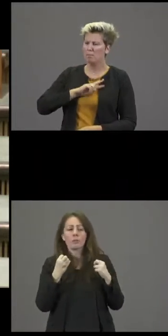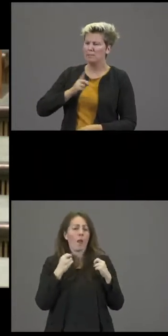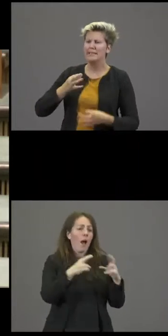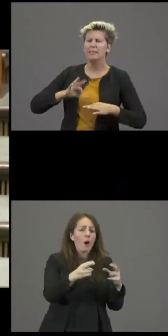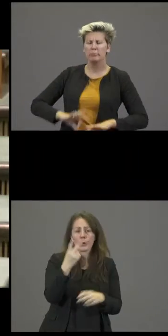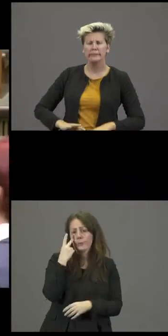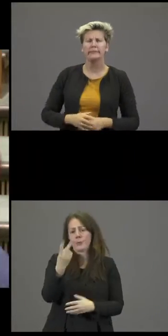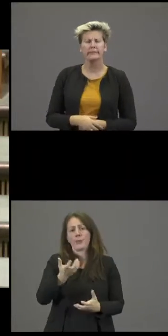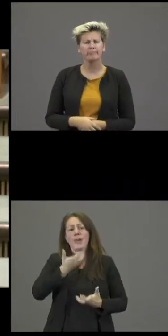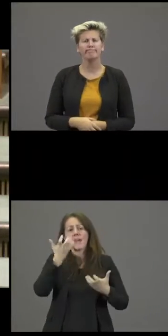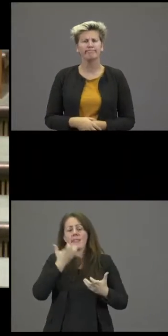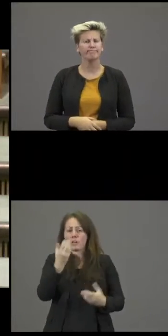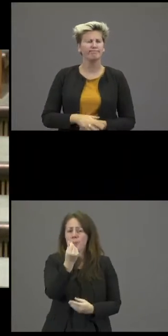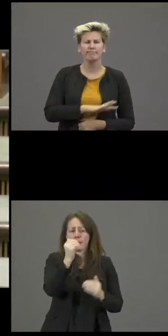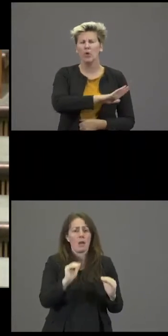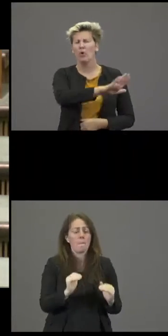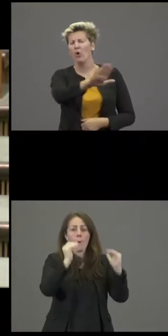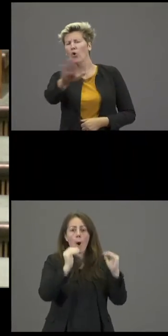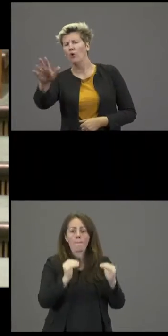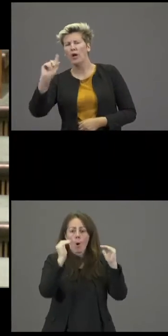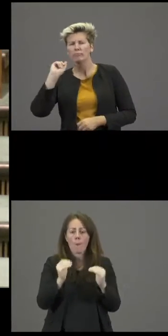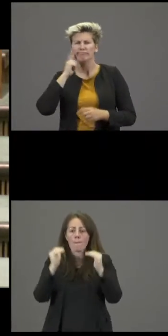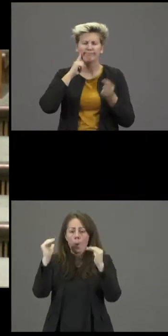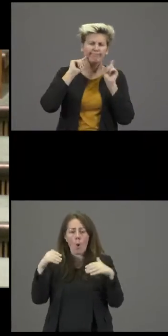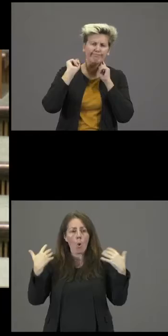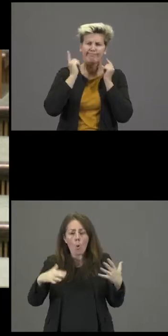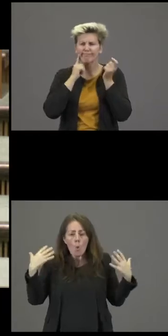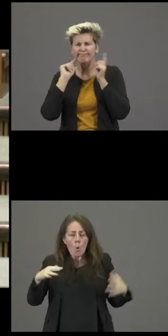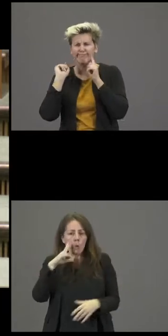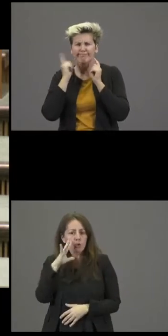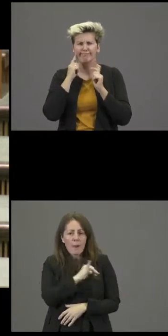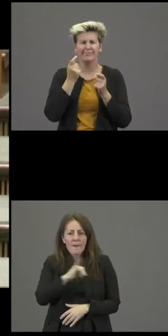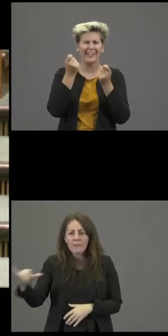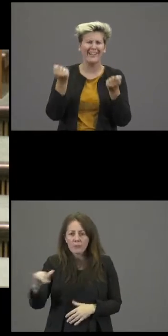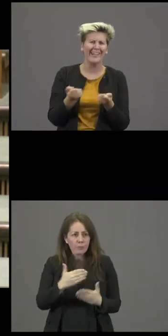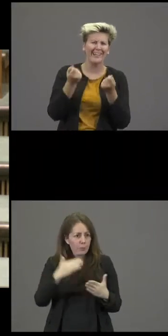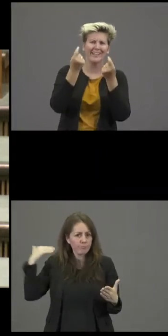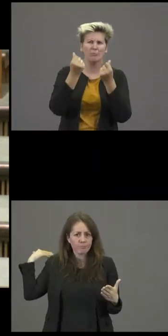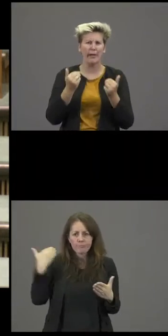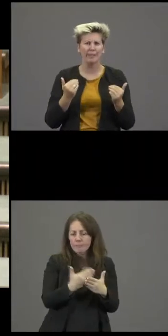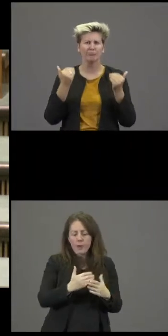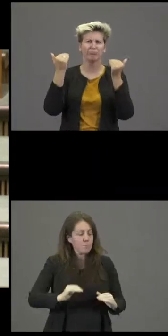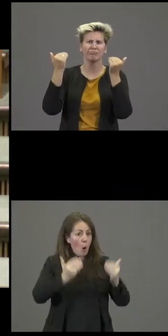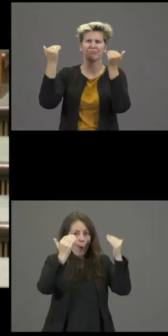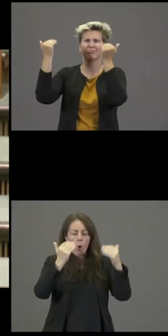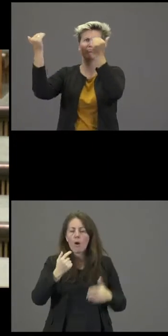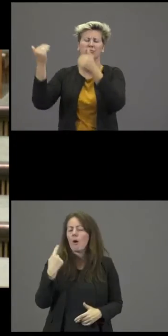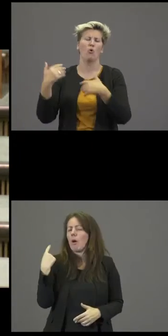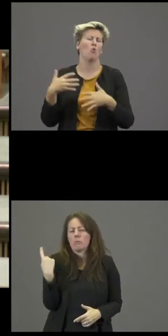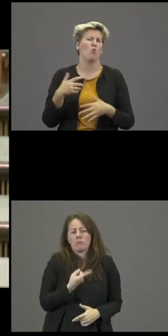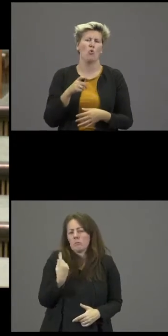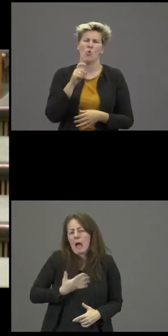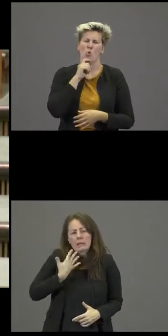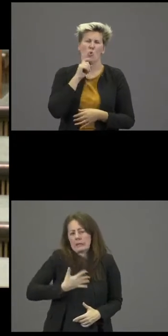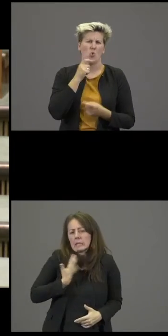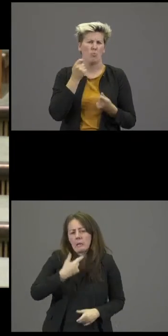prix de l'énergie est dans tous les esprits et sur toutes les lèvres. Une explosion sans précédent, c'est du jamais vu. Et je pense qu'il y une vraie inquiétude dans la